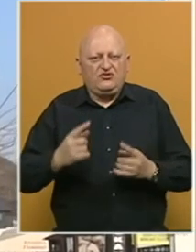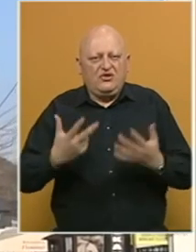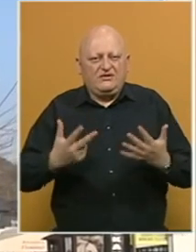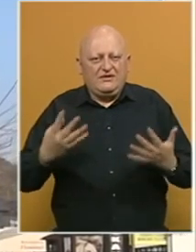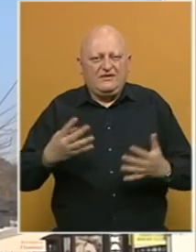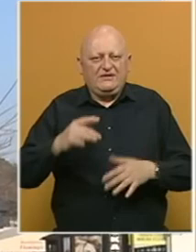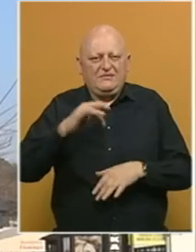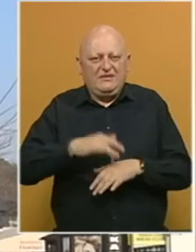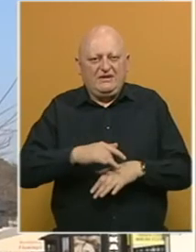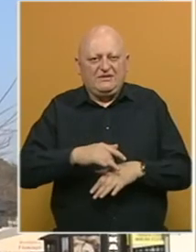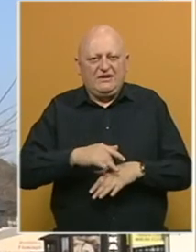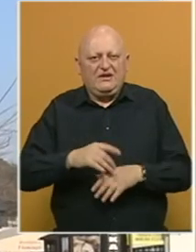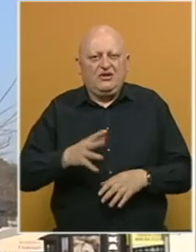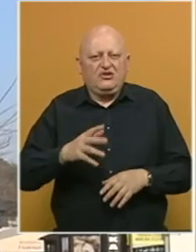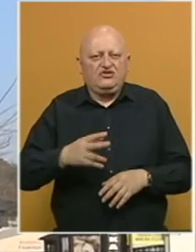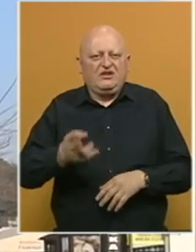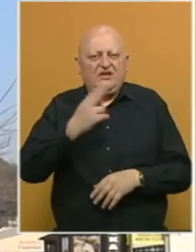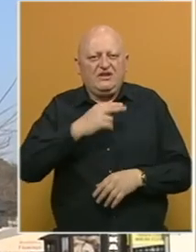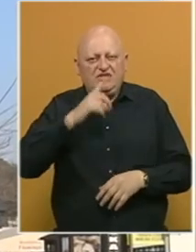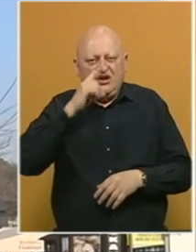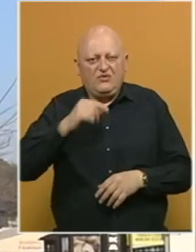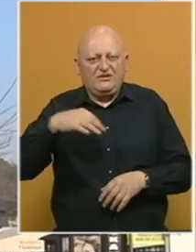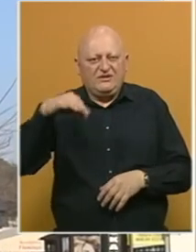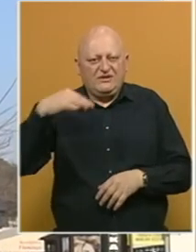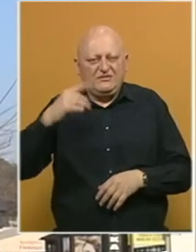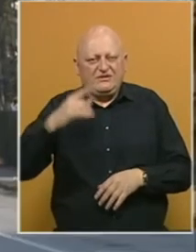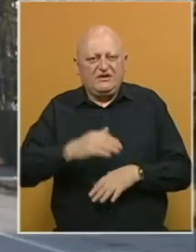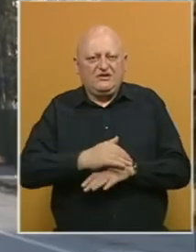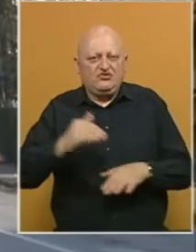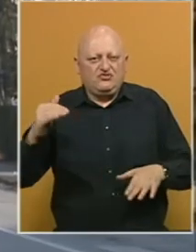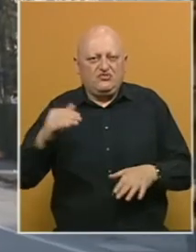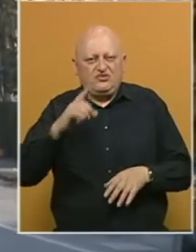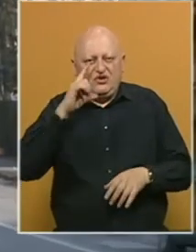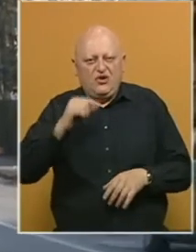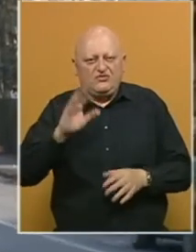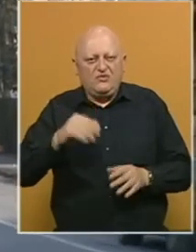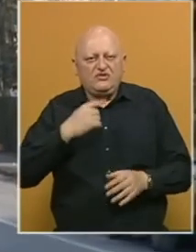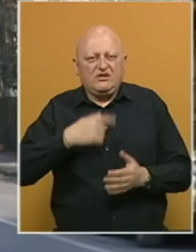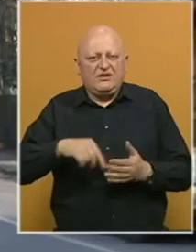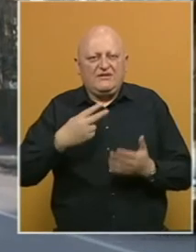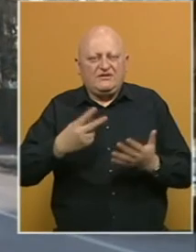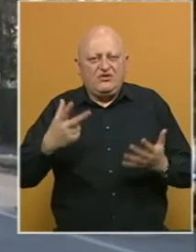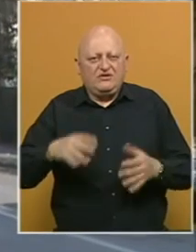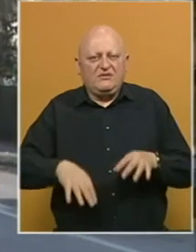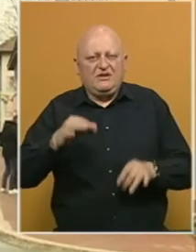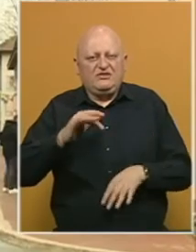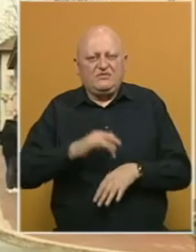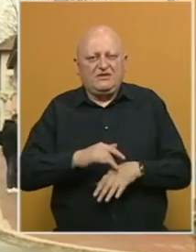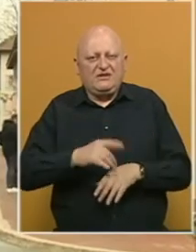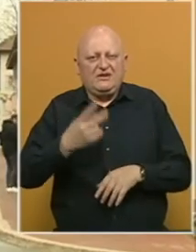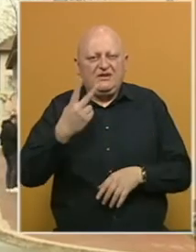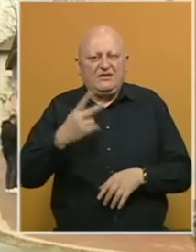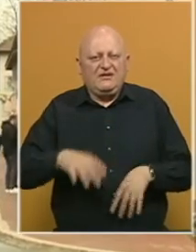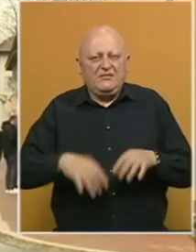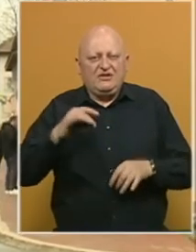na 89 biračkih mjesta, dok će se za načelnika opštine Srebrenica i Skupštinu opštine moći da glasa na 28 biračkih